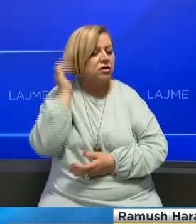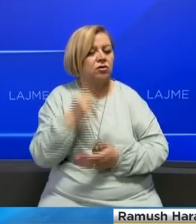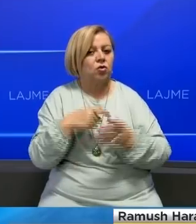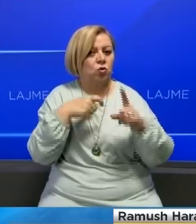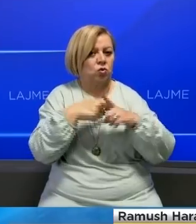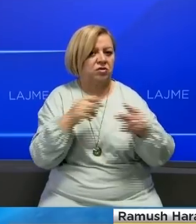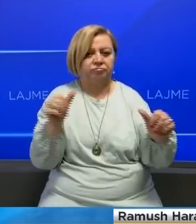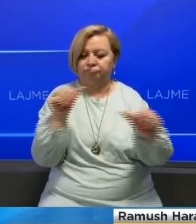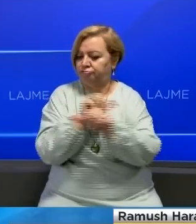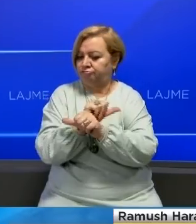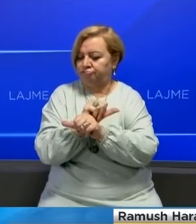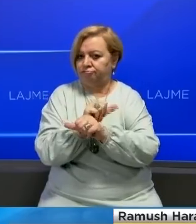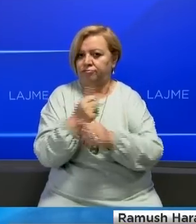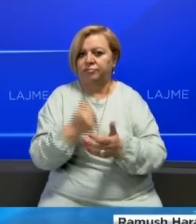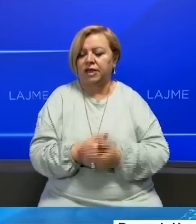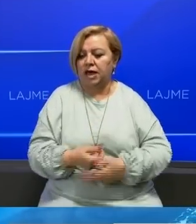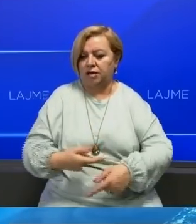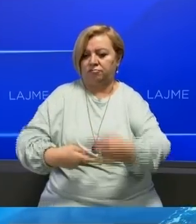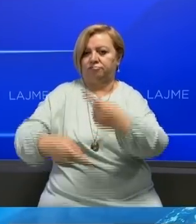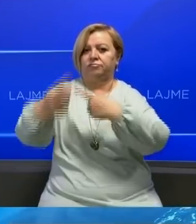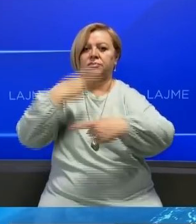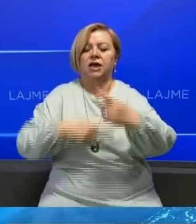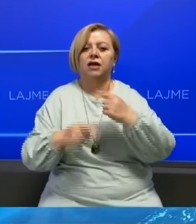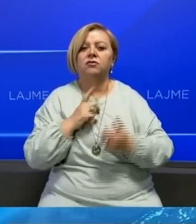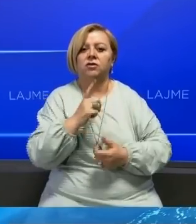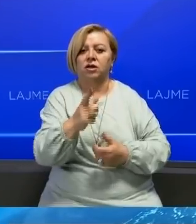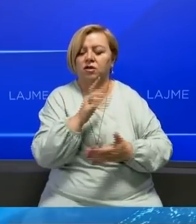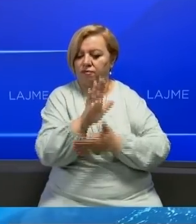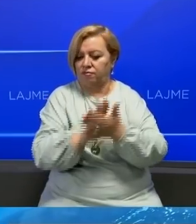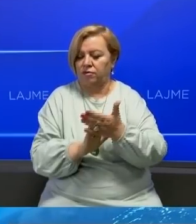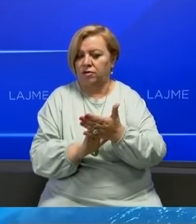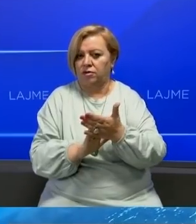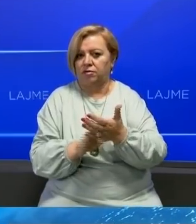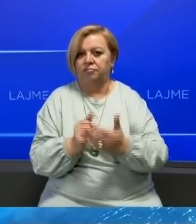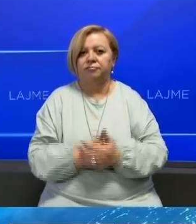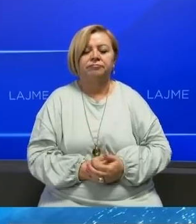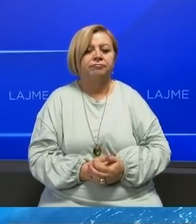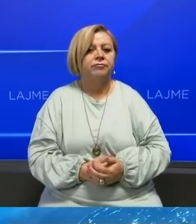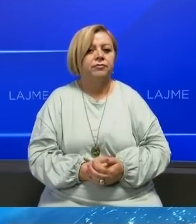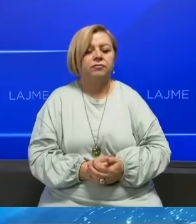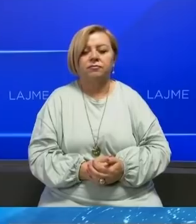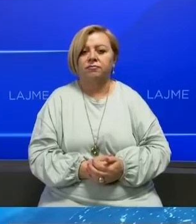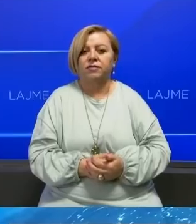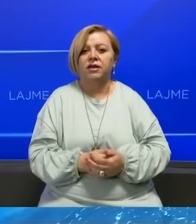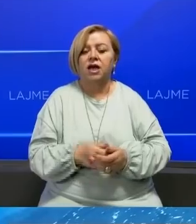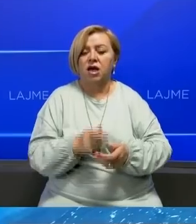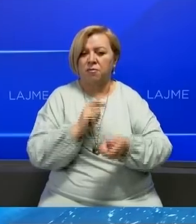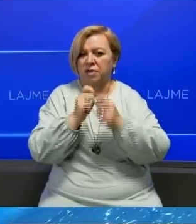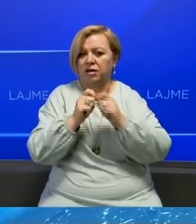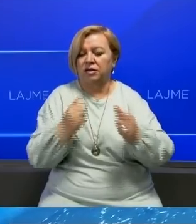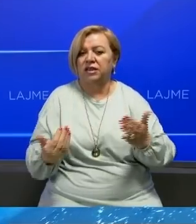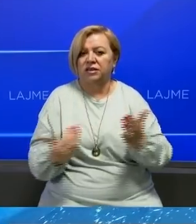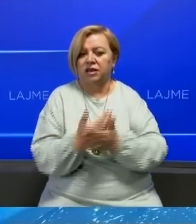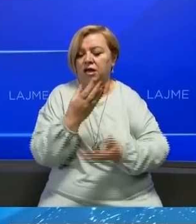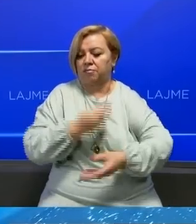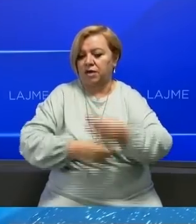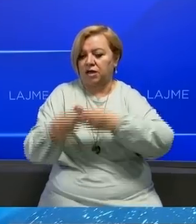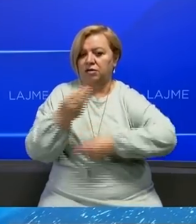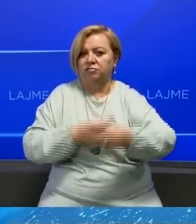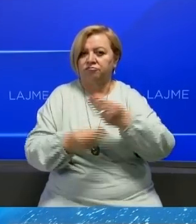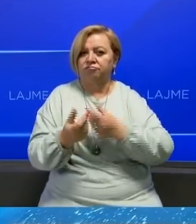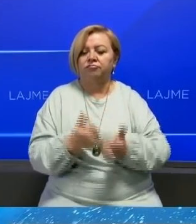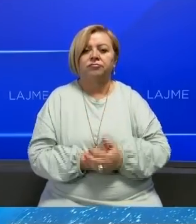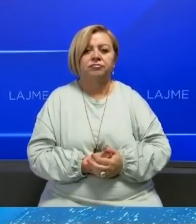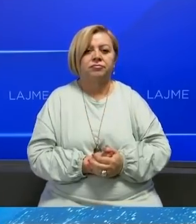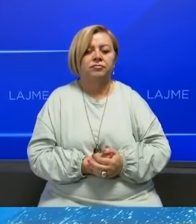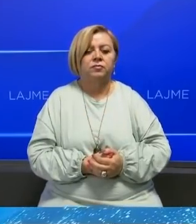gabuar, a i po e rekthen dialogu në fillim, a i po kërkan me kryu mardhanje të reja ekonomike trektare, pra